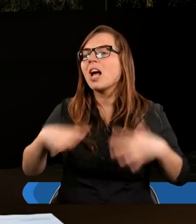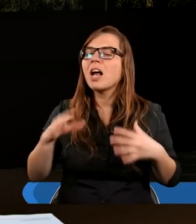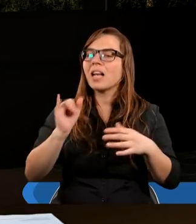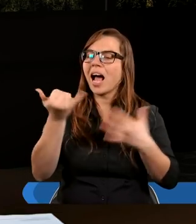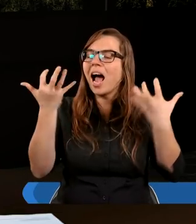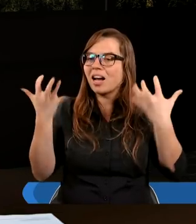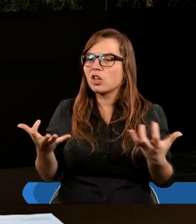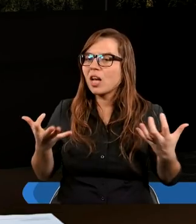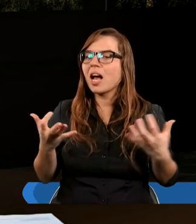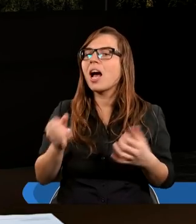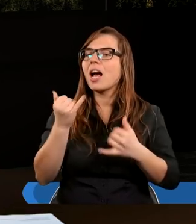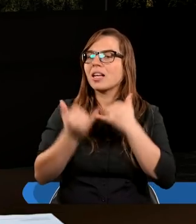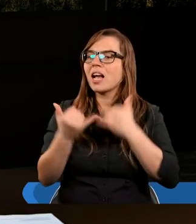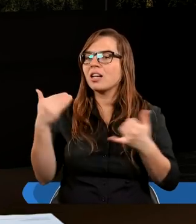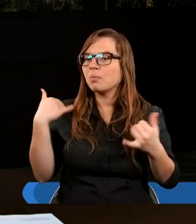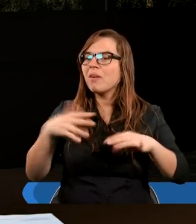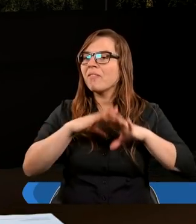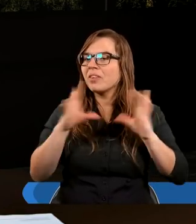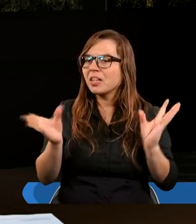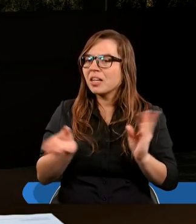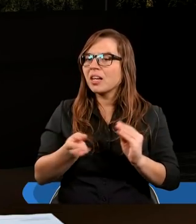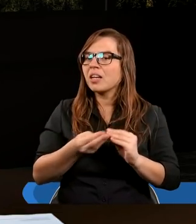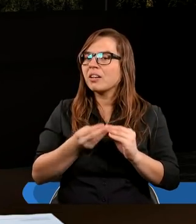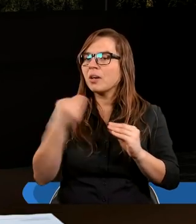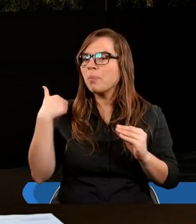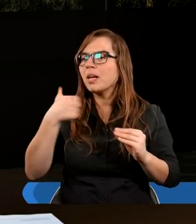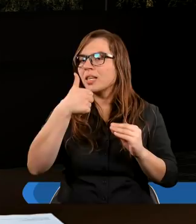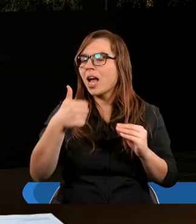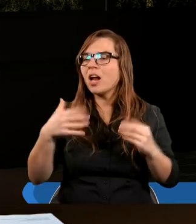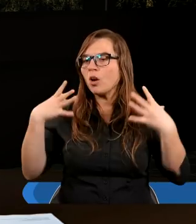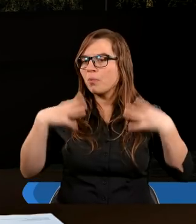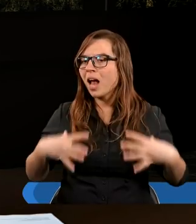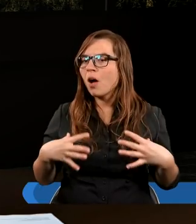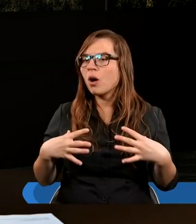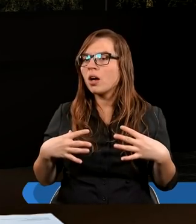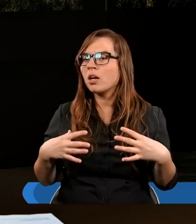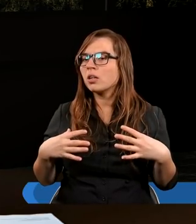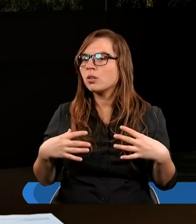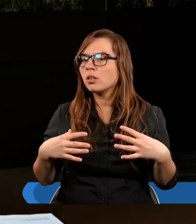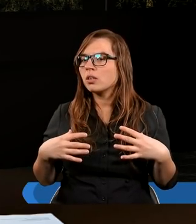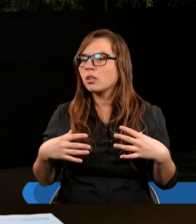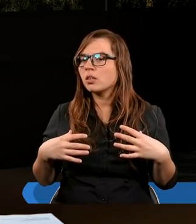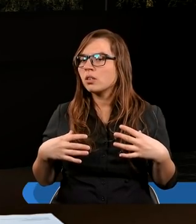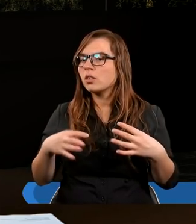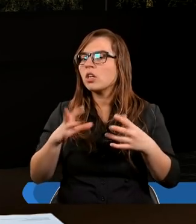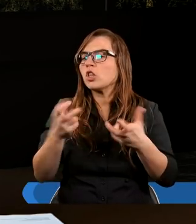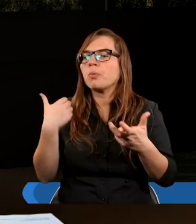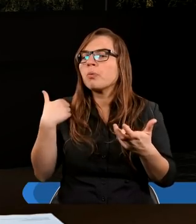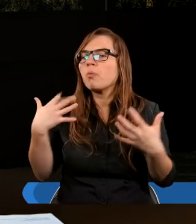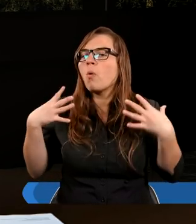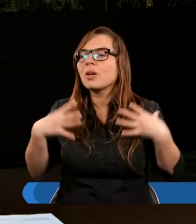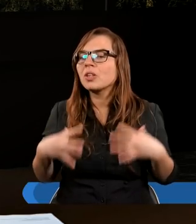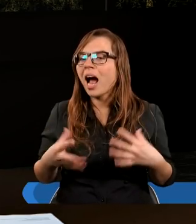jak chciał. A jeśli by wszystkie były jednym członkiem, gdzież byłoby ciało?